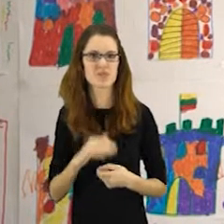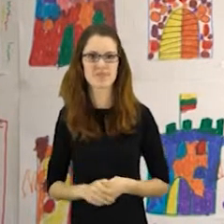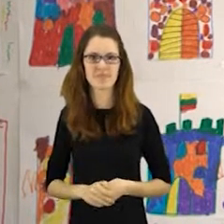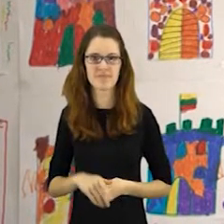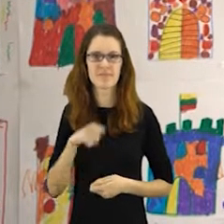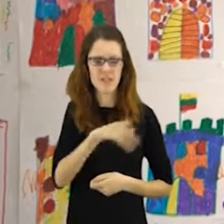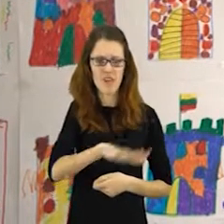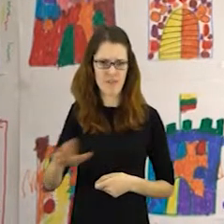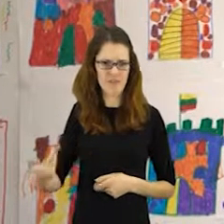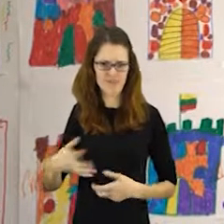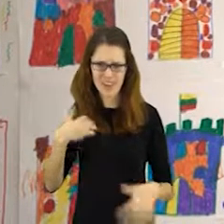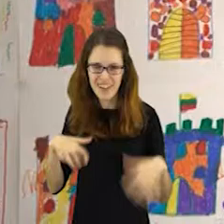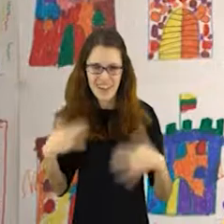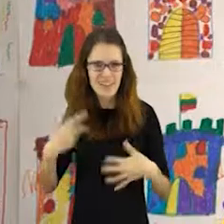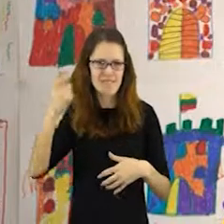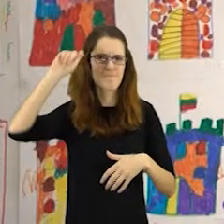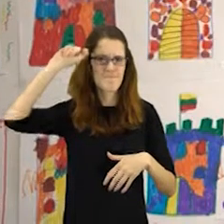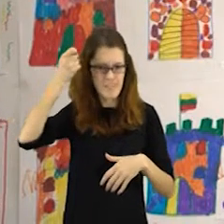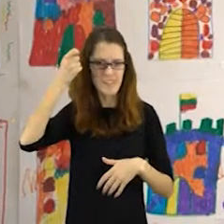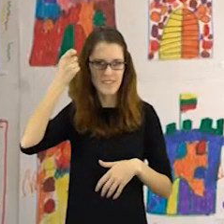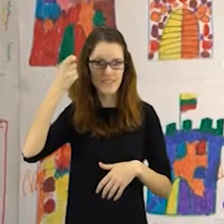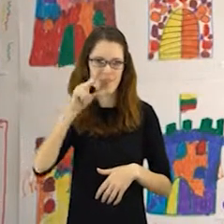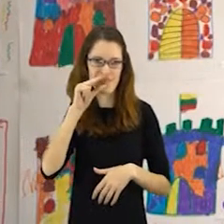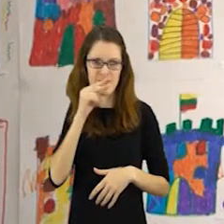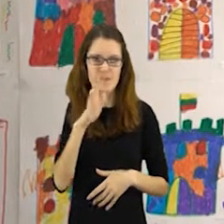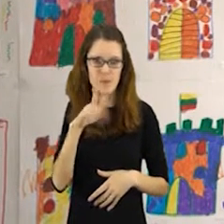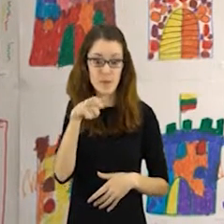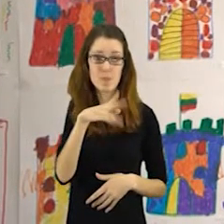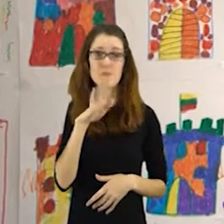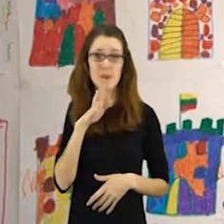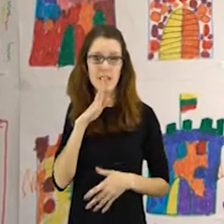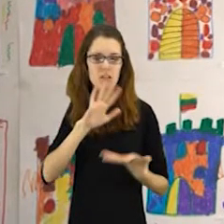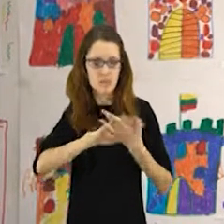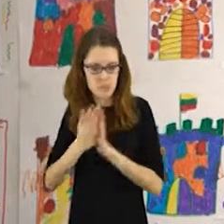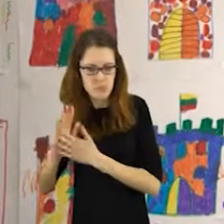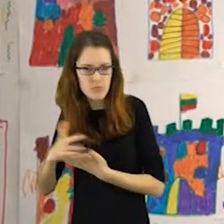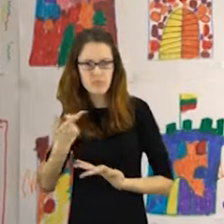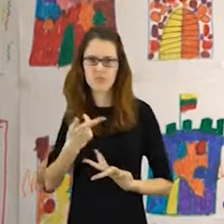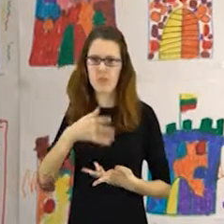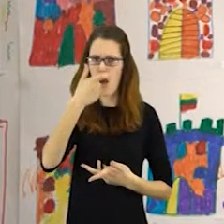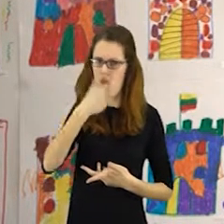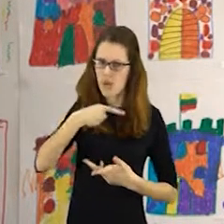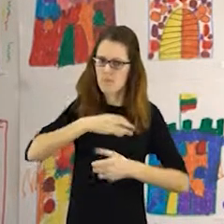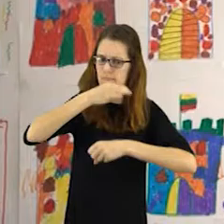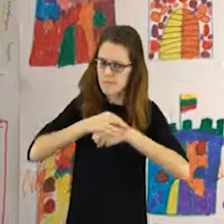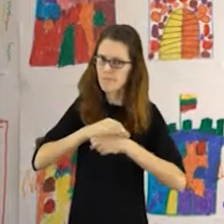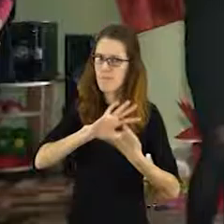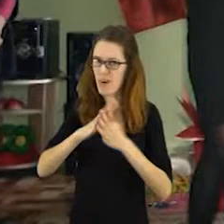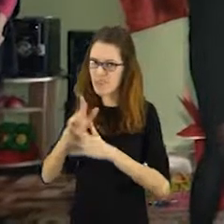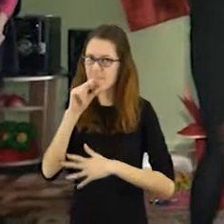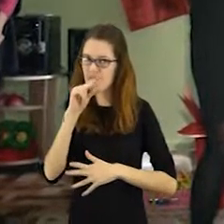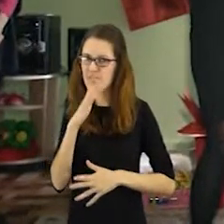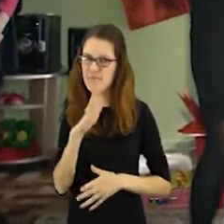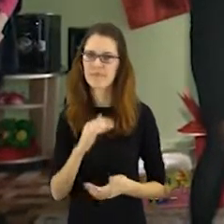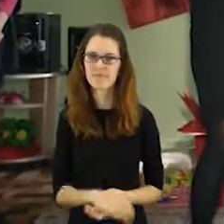išmoka labai greitai lėraščiai. Šiandien merginos, kurios deklamos labai susikaupusias, labai atsakingai ir ta šventė kažką labai atsakingai jie žiūri.